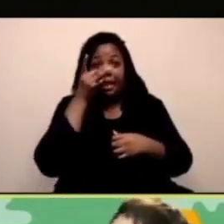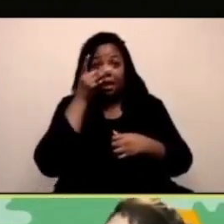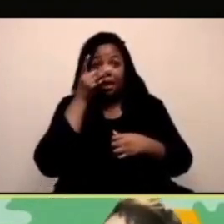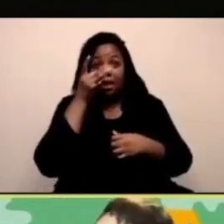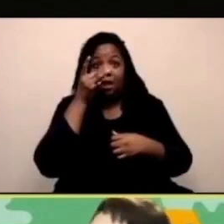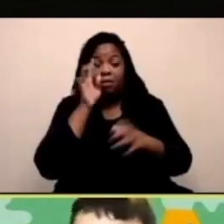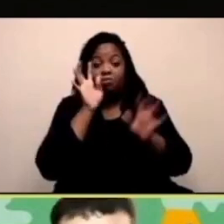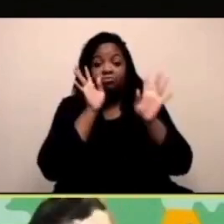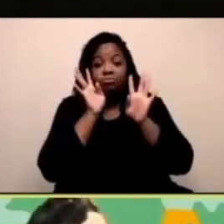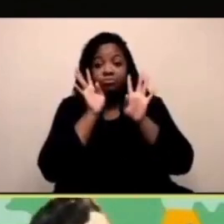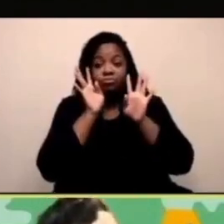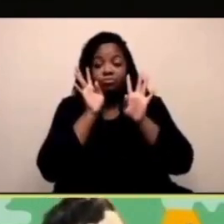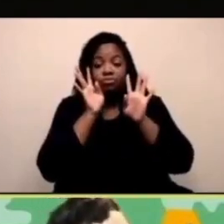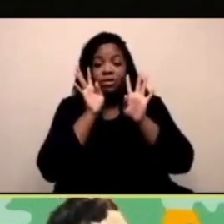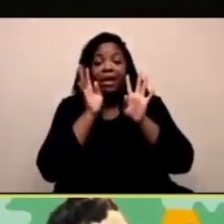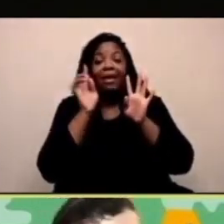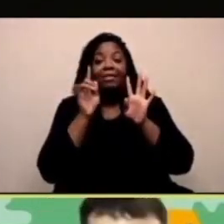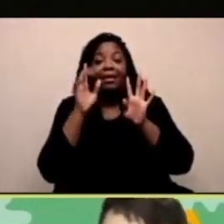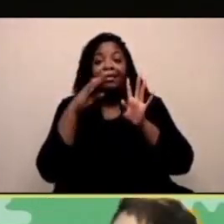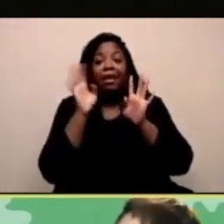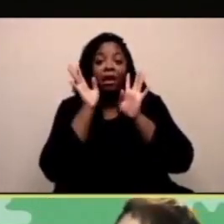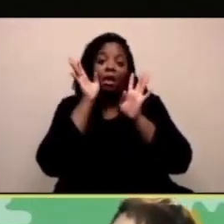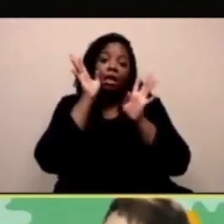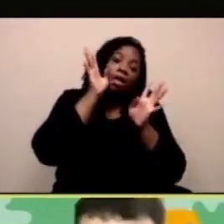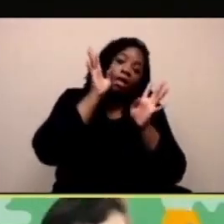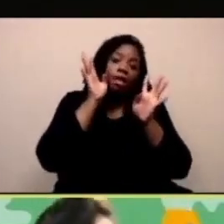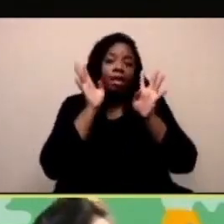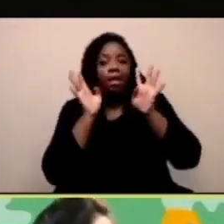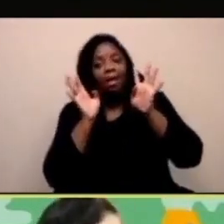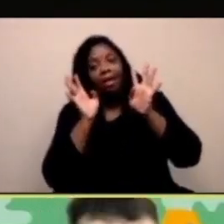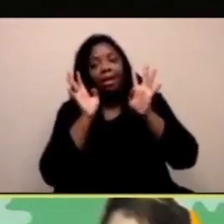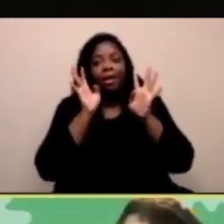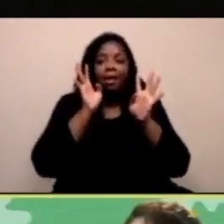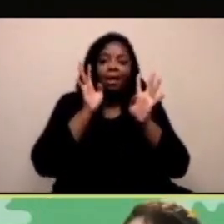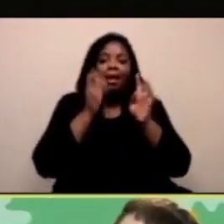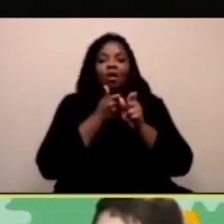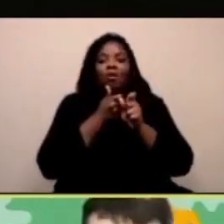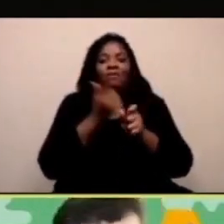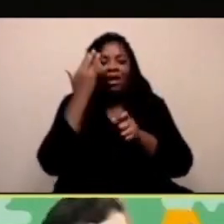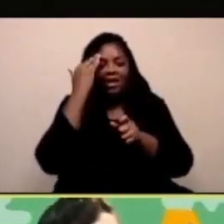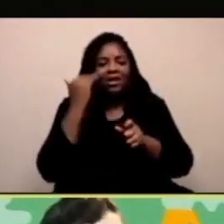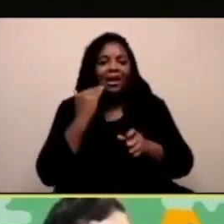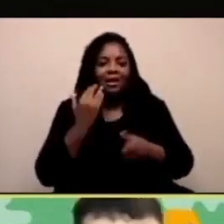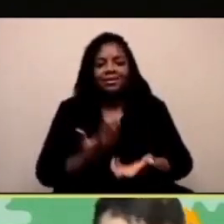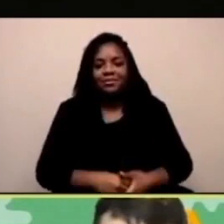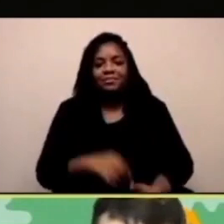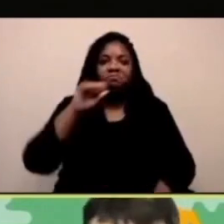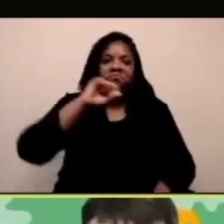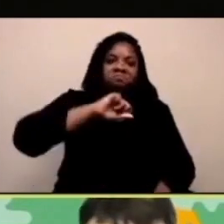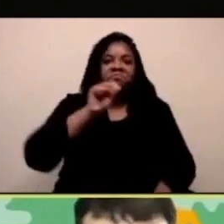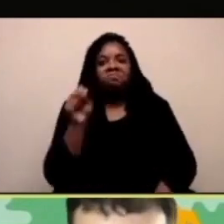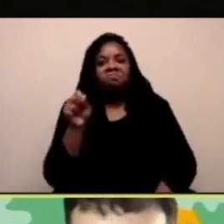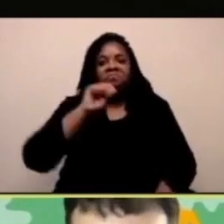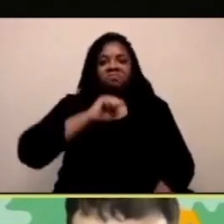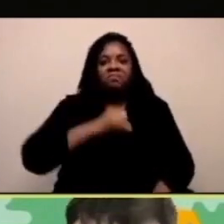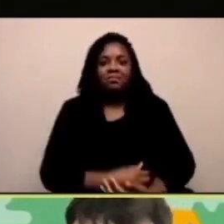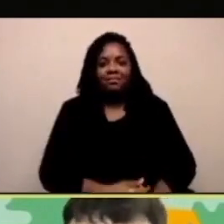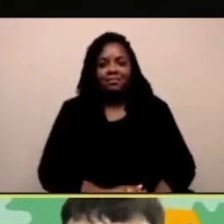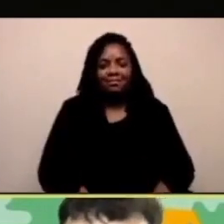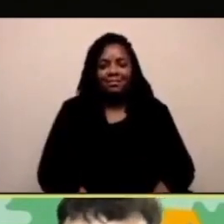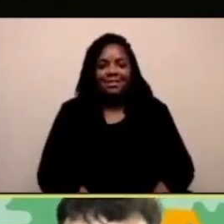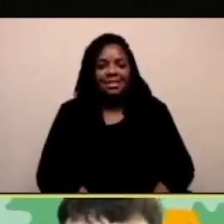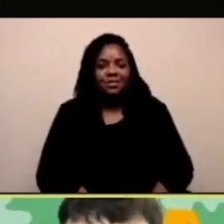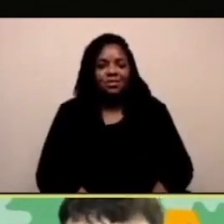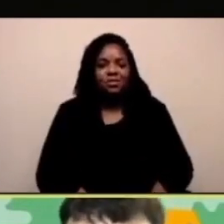Metto la direzione e quindi adesso si appiccica il mio naso e ogni volta che io giro la testa, la faccia,